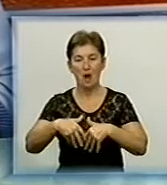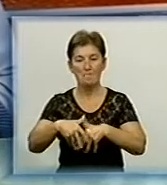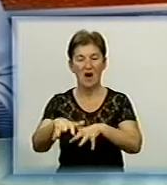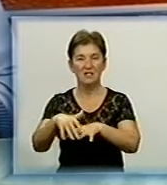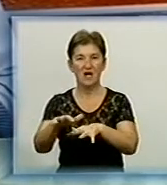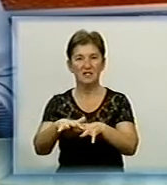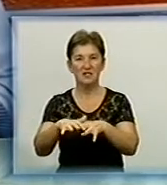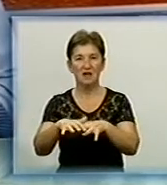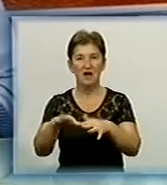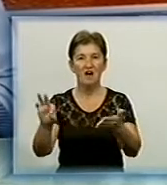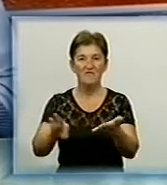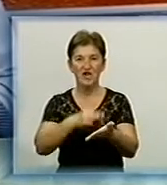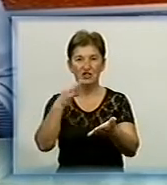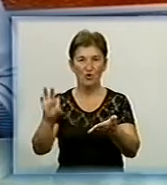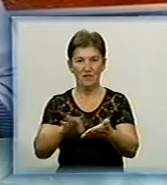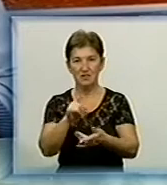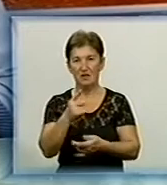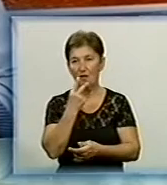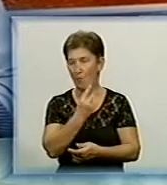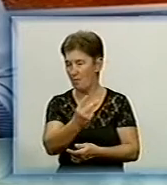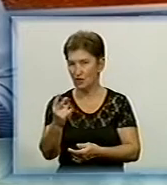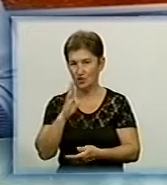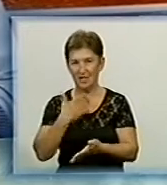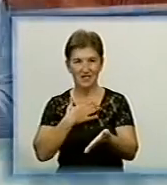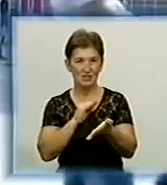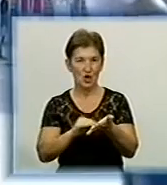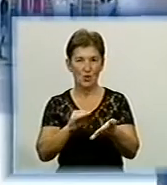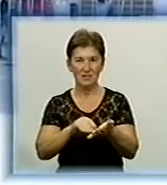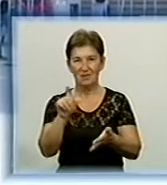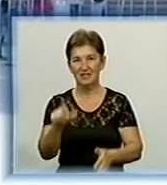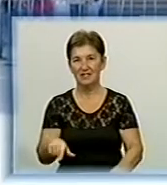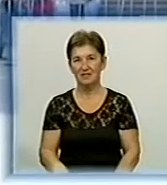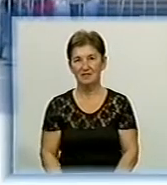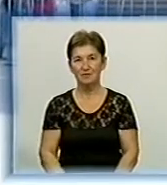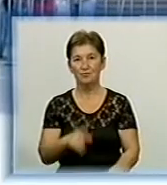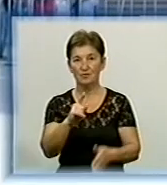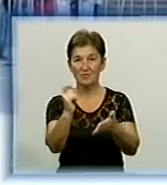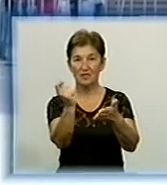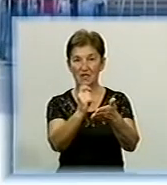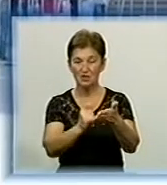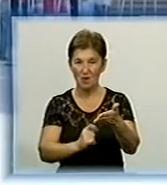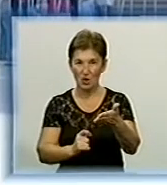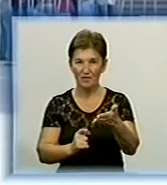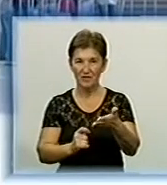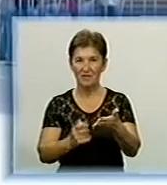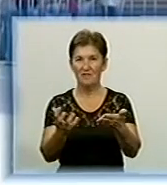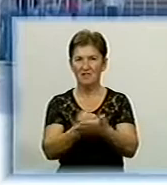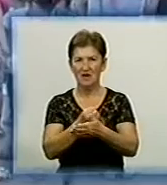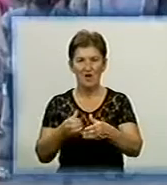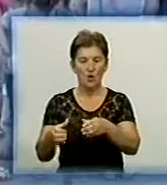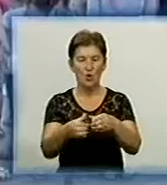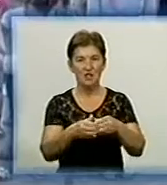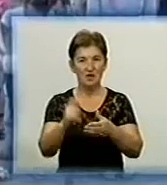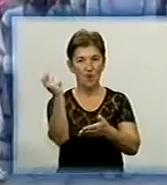відбудеться в Києві Бачила дивовижну паву Інна Примак Розмальовувати триметрового птаха взявся цілий колектив